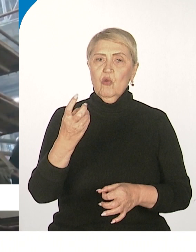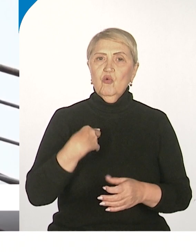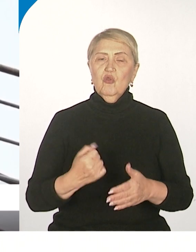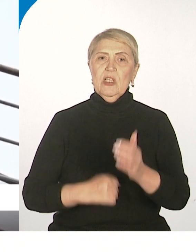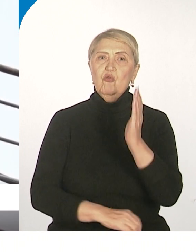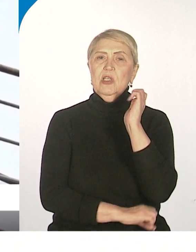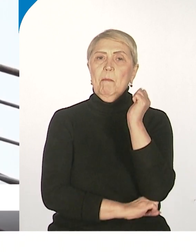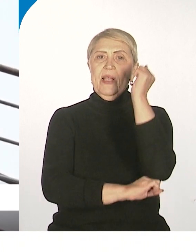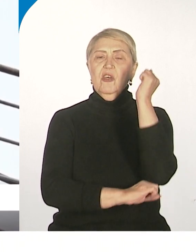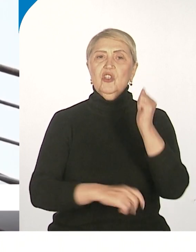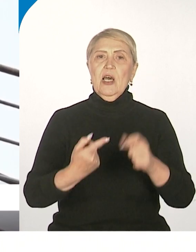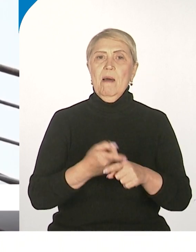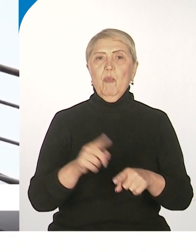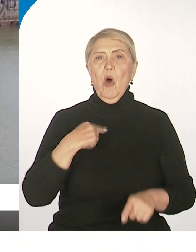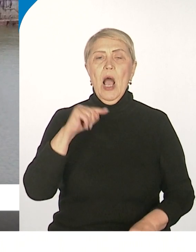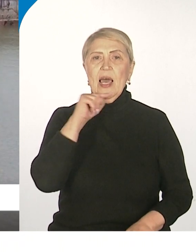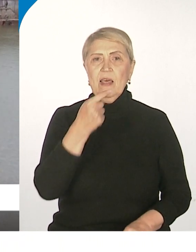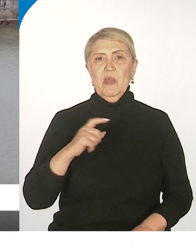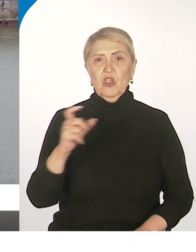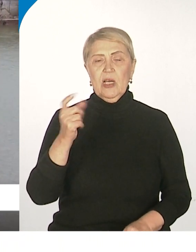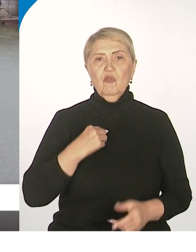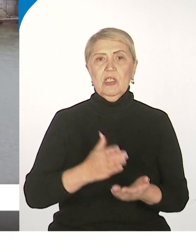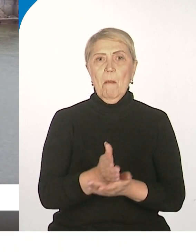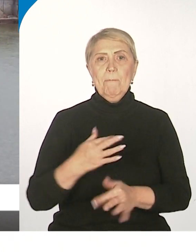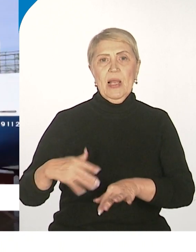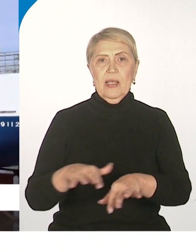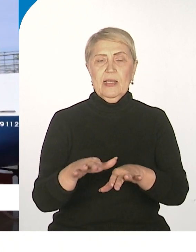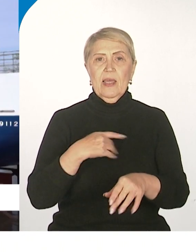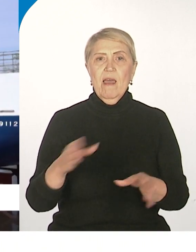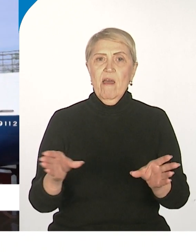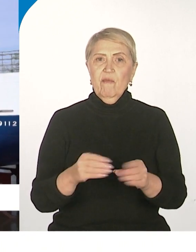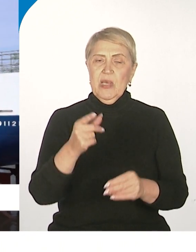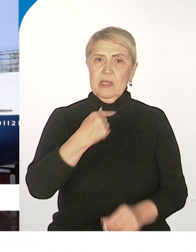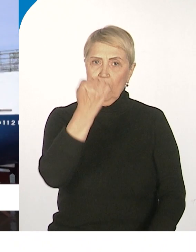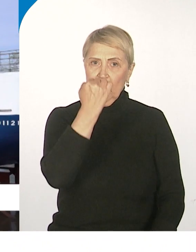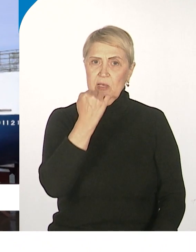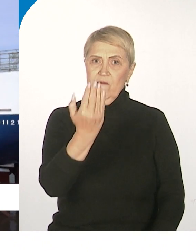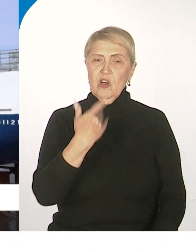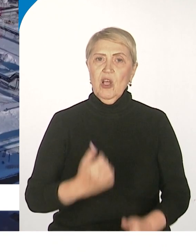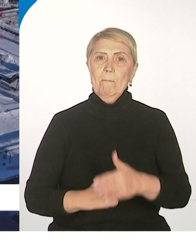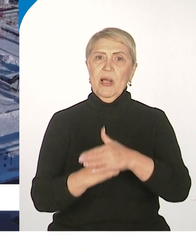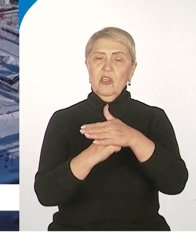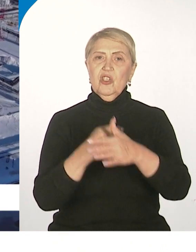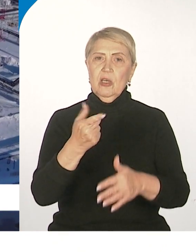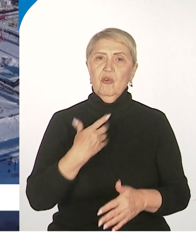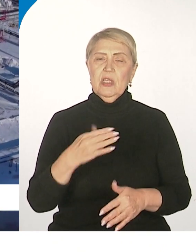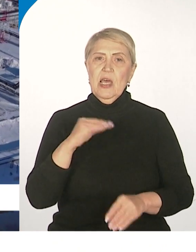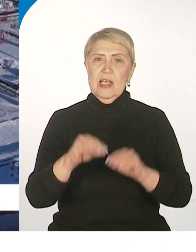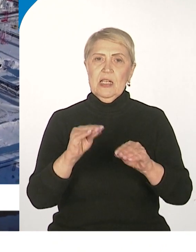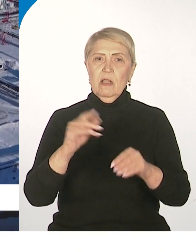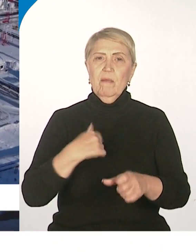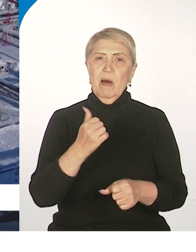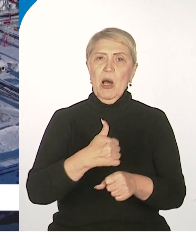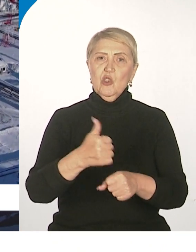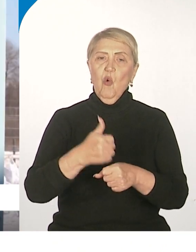Совета Федерации по экономической политике. Мы вместе, и благодаря вашей поддержке, закладываем основы